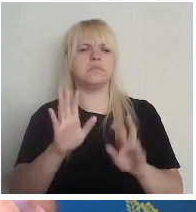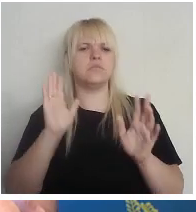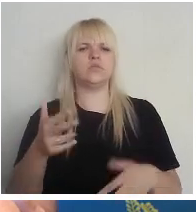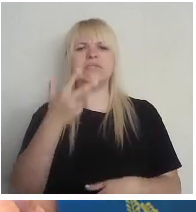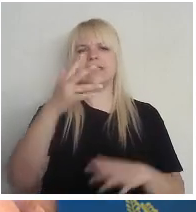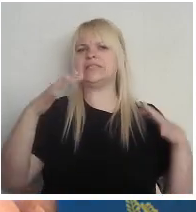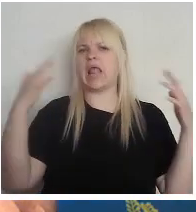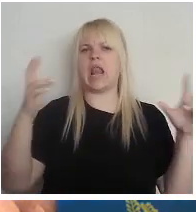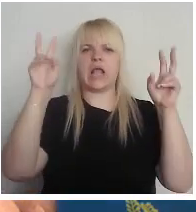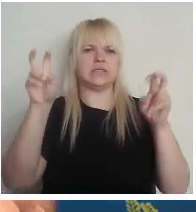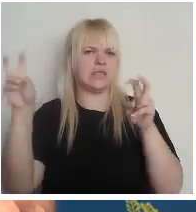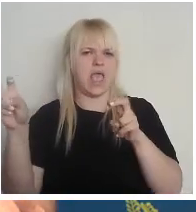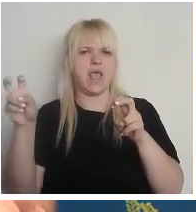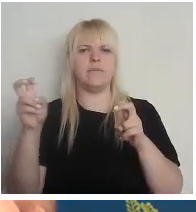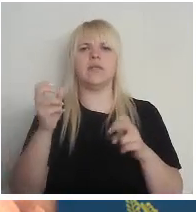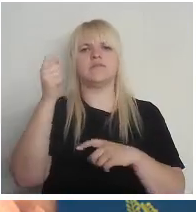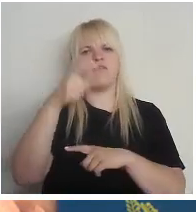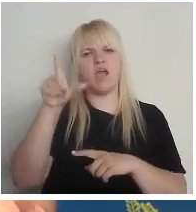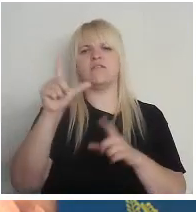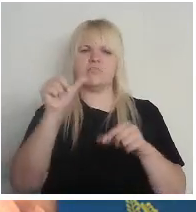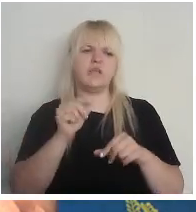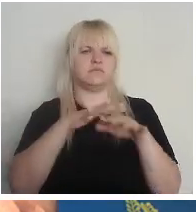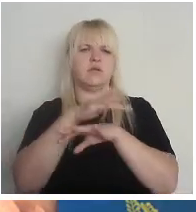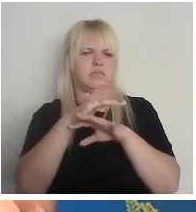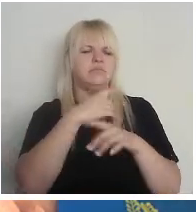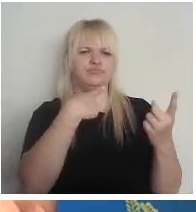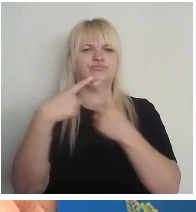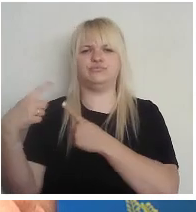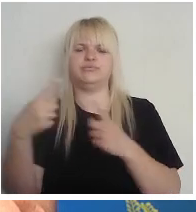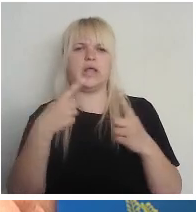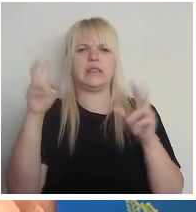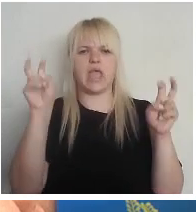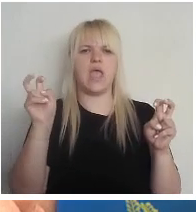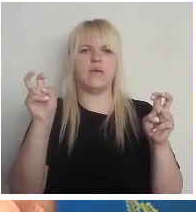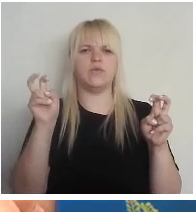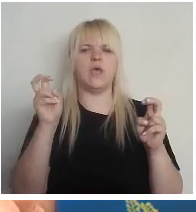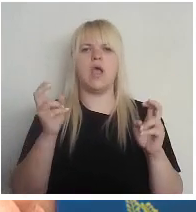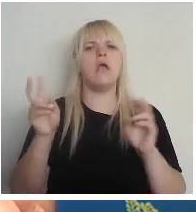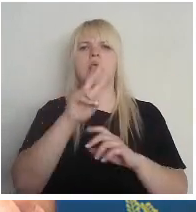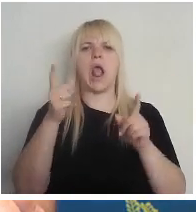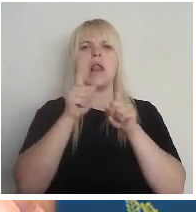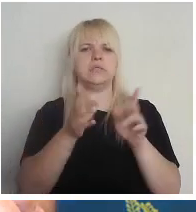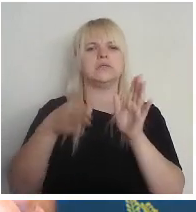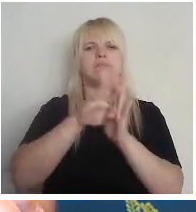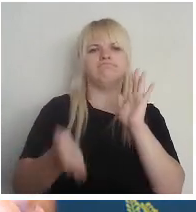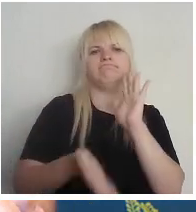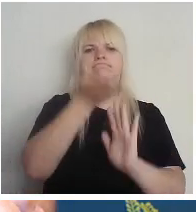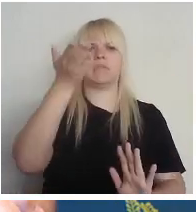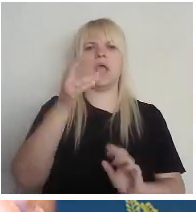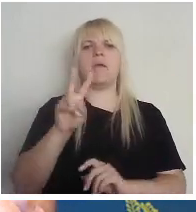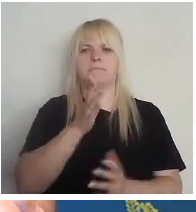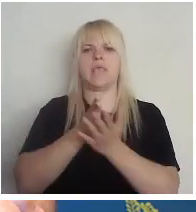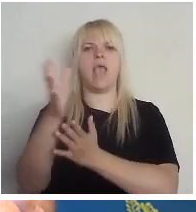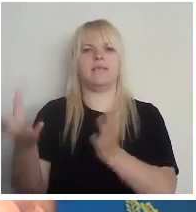tēmas, mazāk vai vērāk runātas sabiedrībā. Mēs runāsim par to, kā veicināt līdzdalību, par pieejamību, par ko mēs